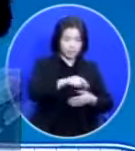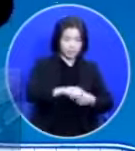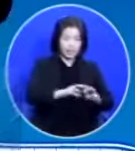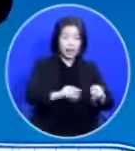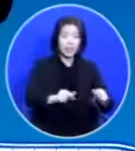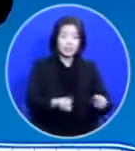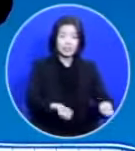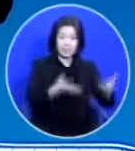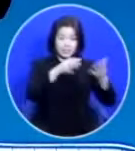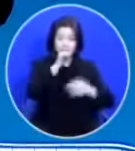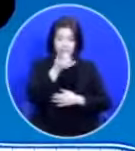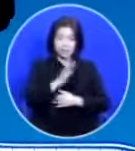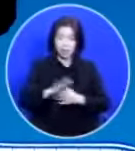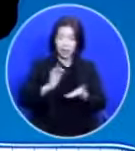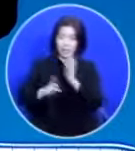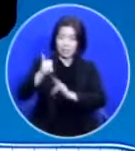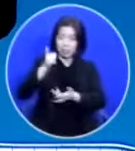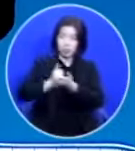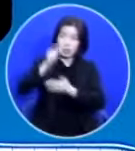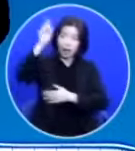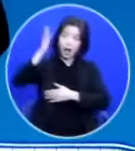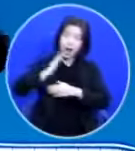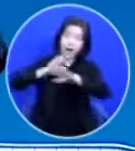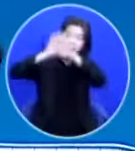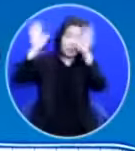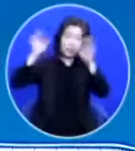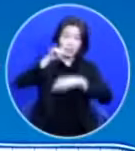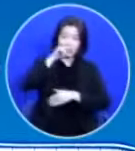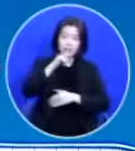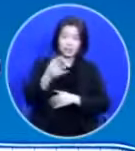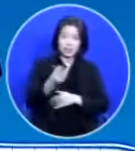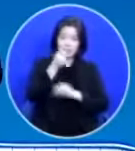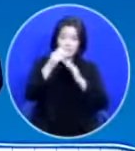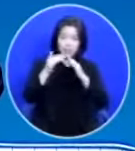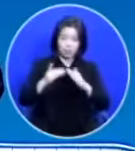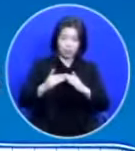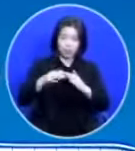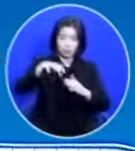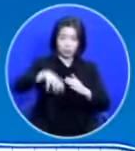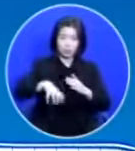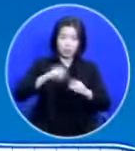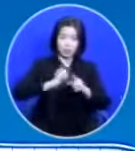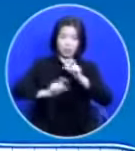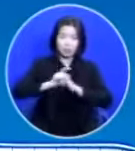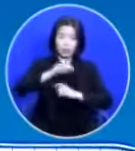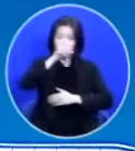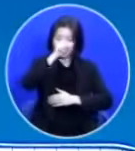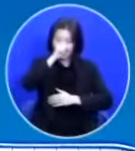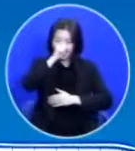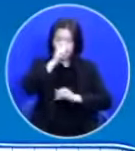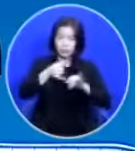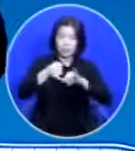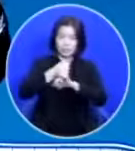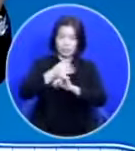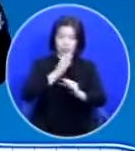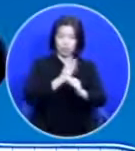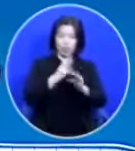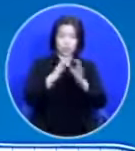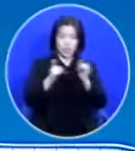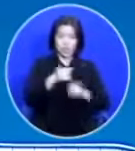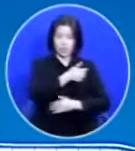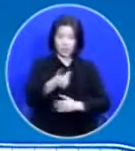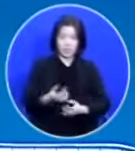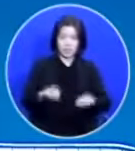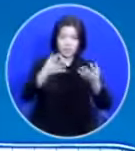하늘에 있는 성전에서 더 좋은 언약의 중재자로서 대제사장의